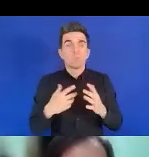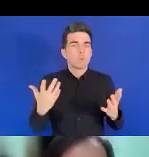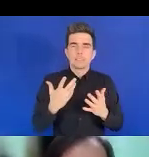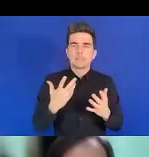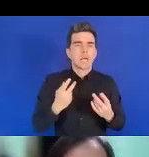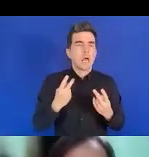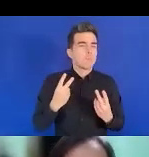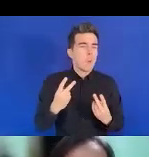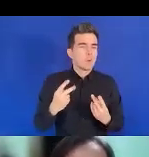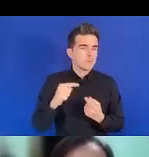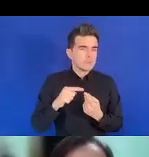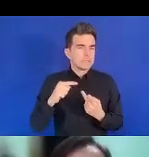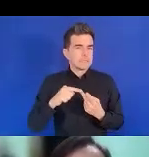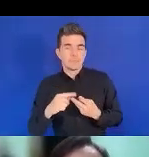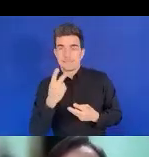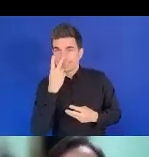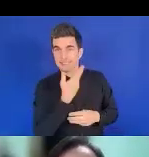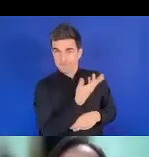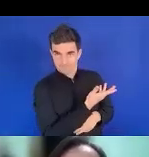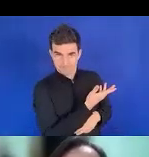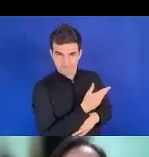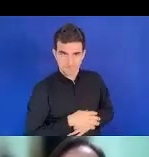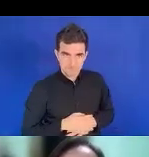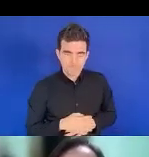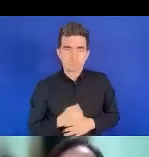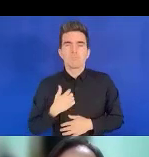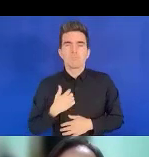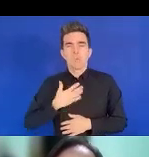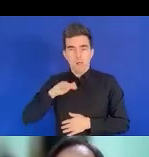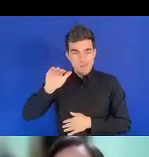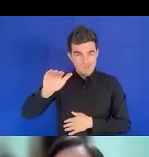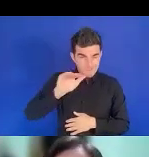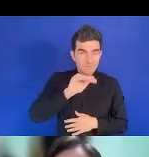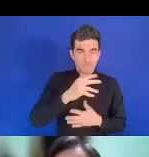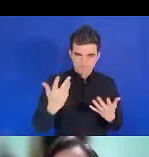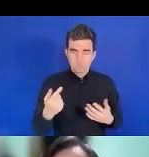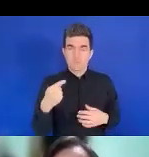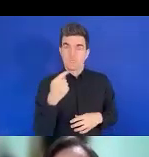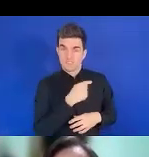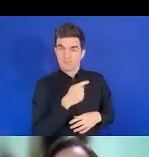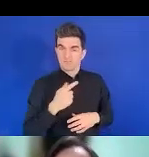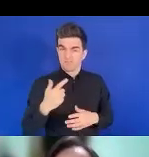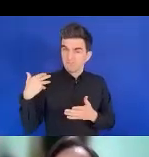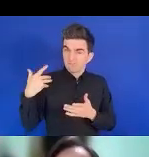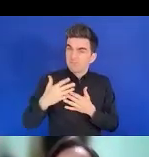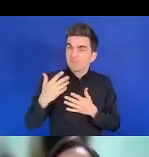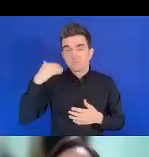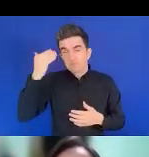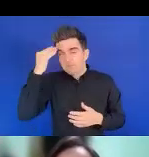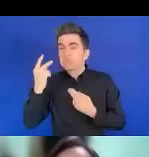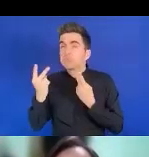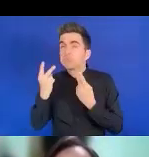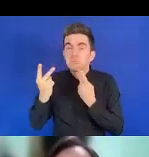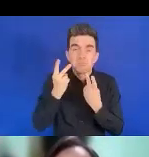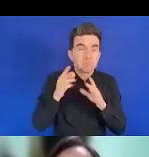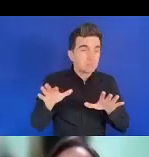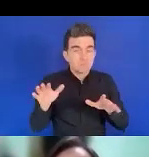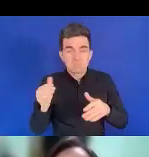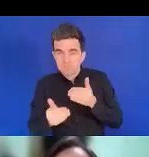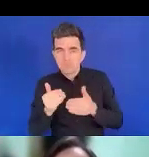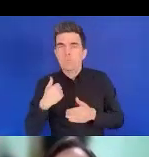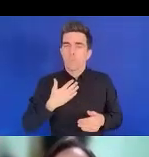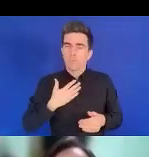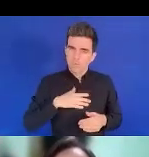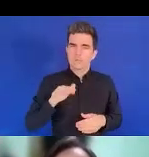sur le fait qu'en fonction de l'expérience que nous avons, j'aimerais recommander que, s'il vous plaît, n'hésitez pas à essayer